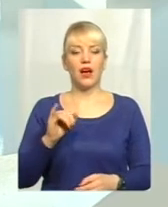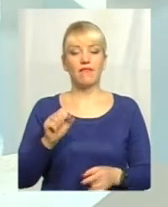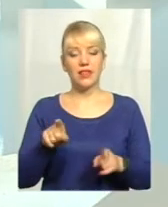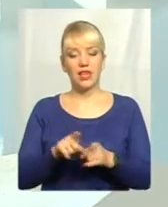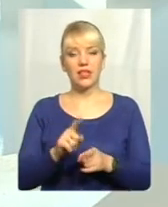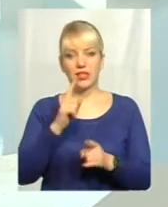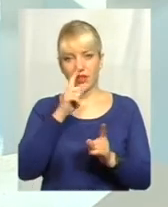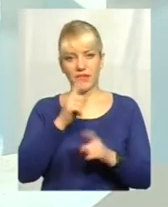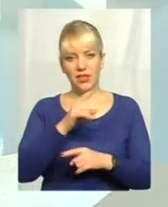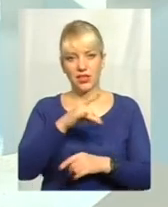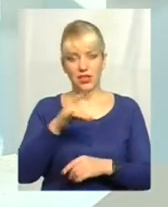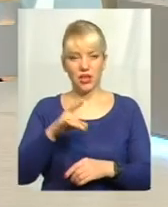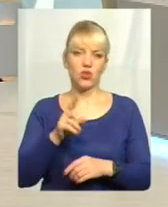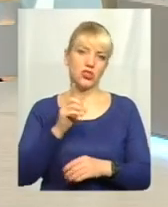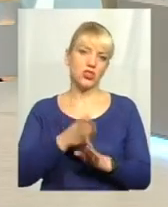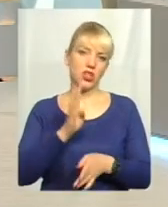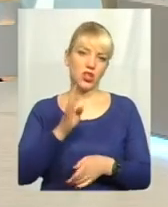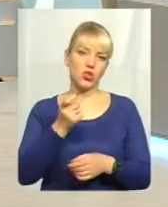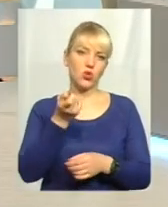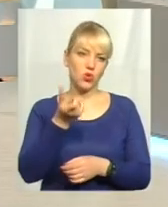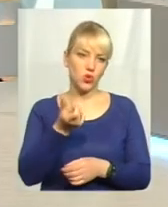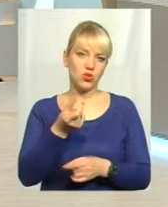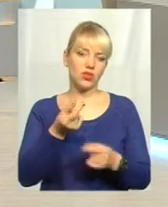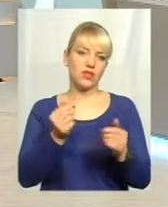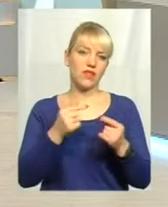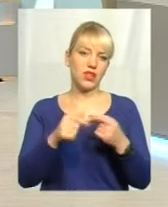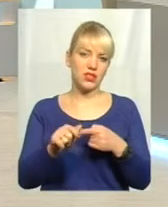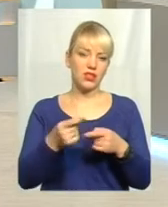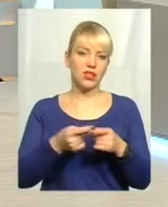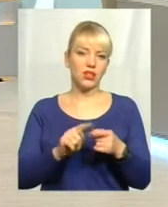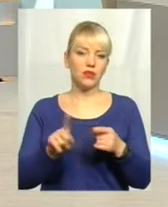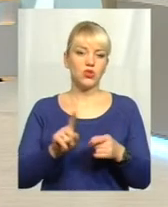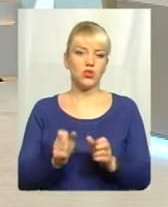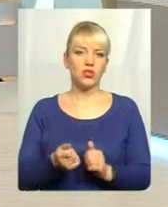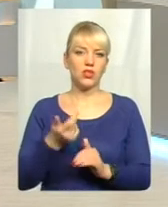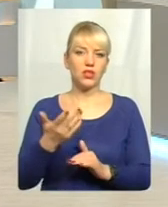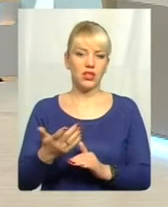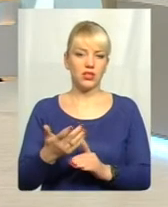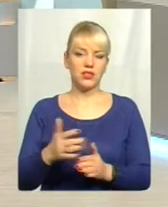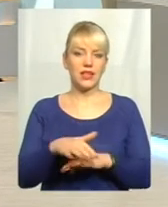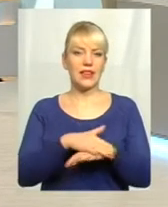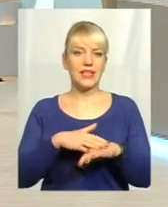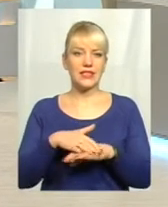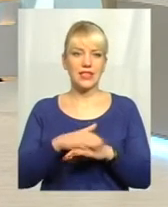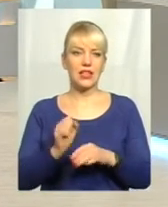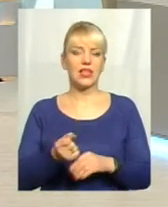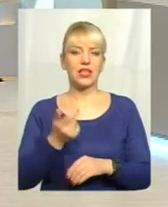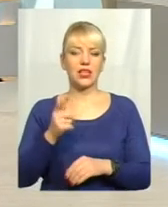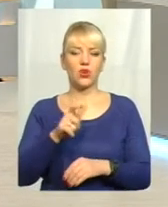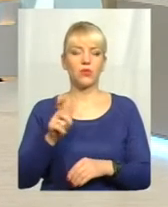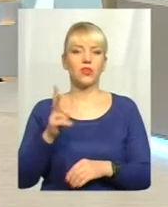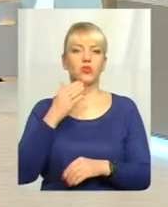таких невеликих районах трошечки черги, звичайно, різняться тим, що кількість відповідно населення, кількість громадян,